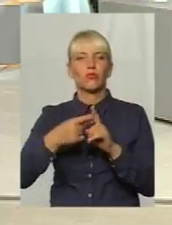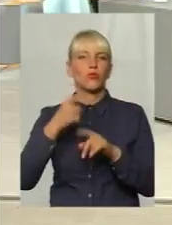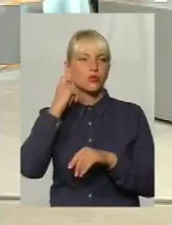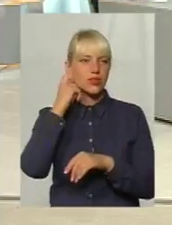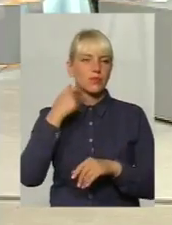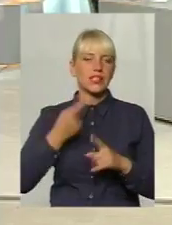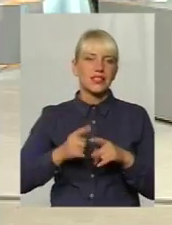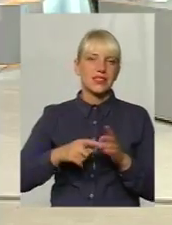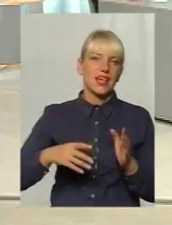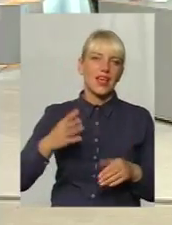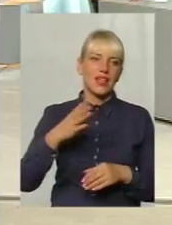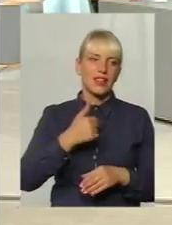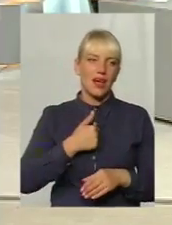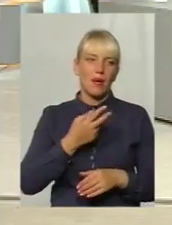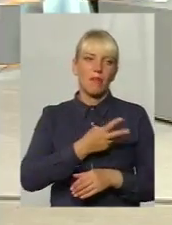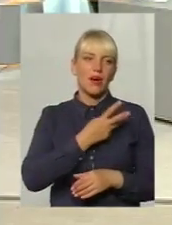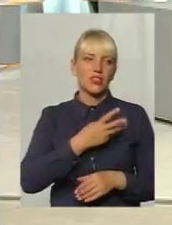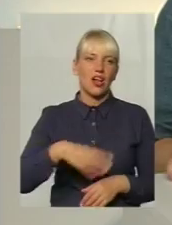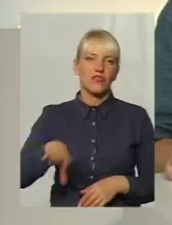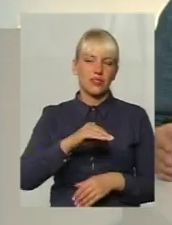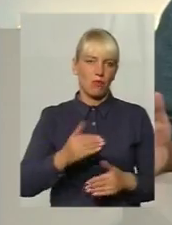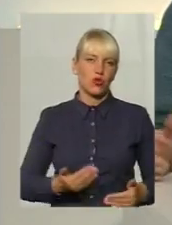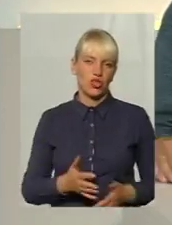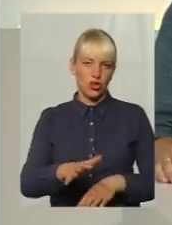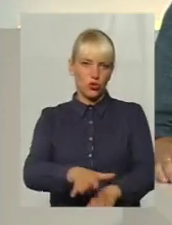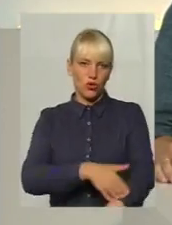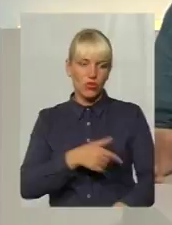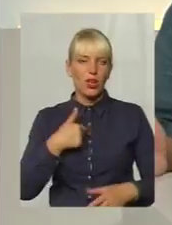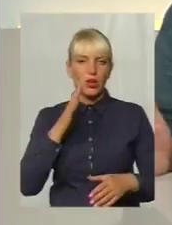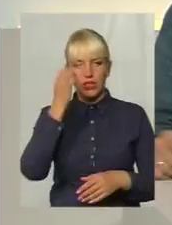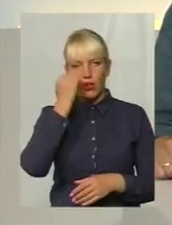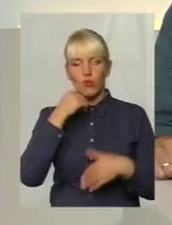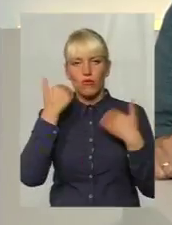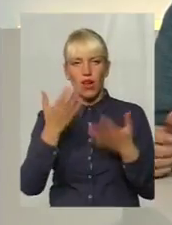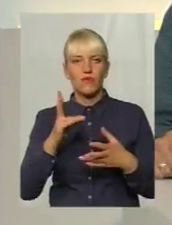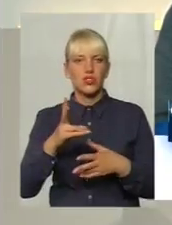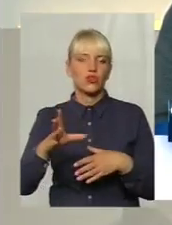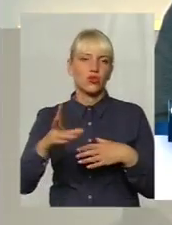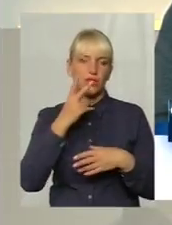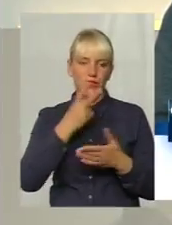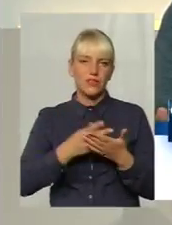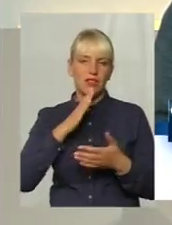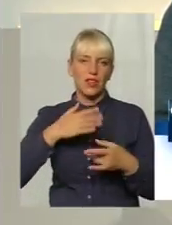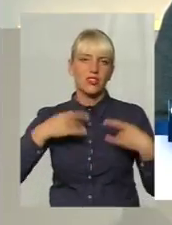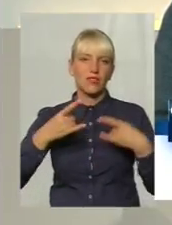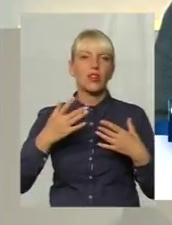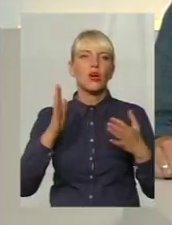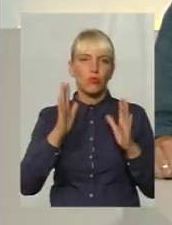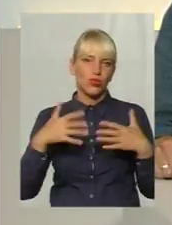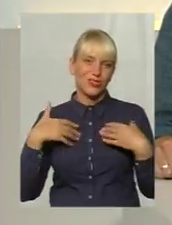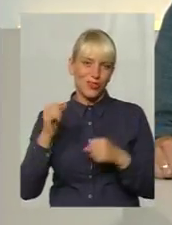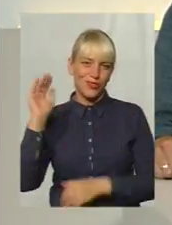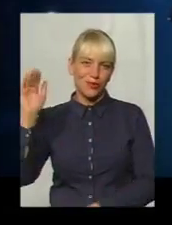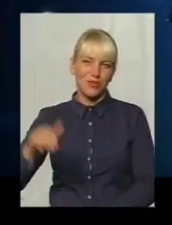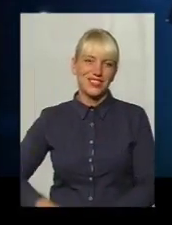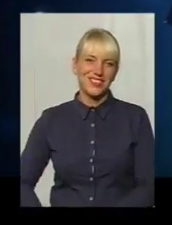бажаю усім прожити дуже довго і здорово. Що ж, я буду дякувати вам, дякую всім, хто дивився наш ефір, будьте здорові, до зустрічі!